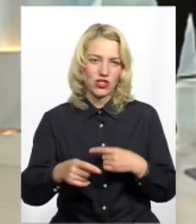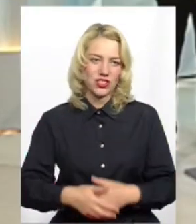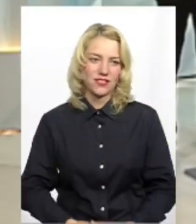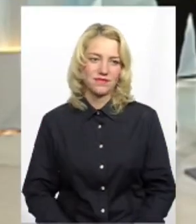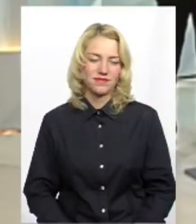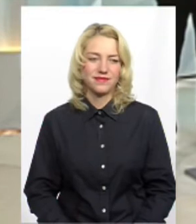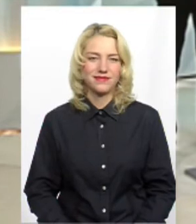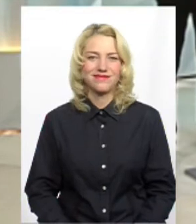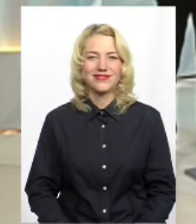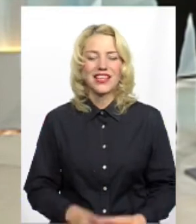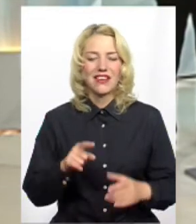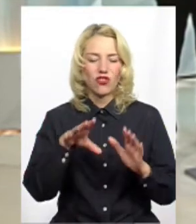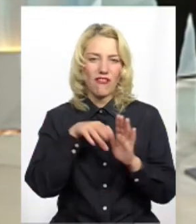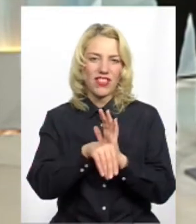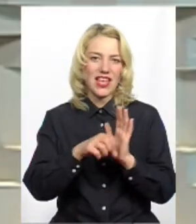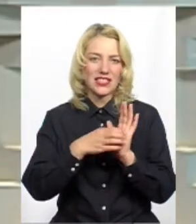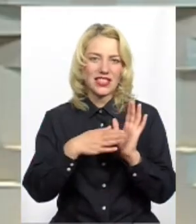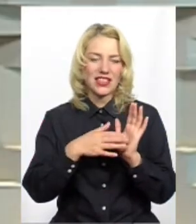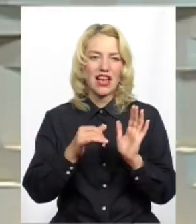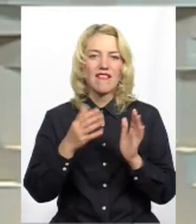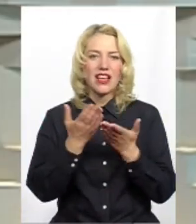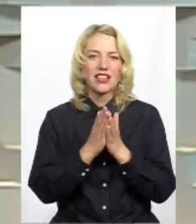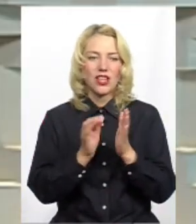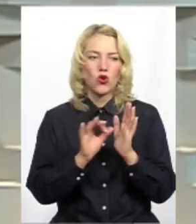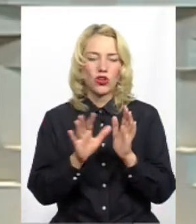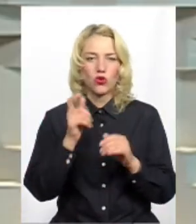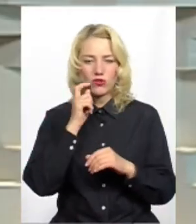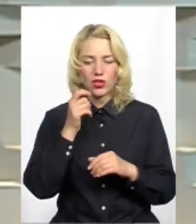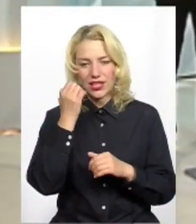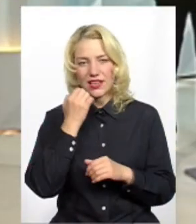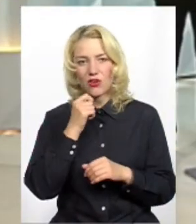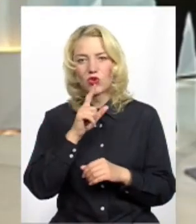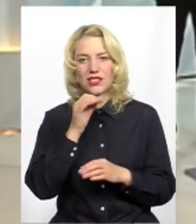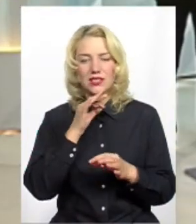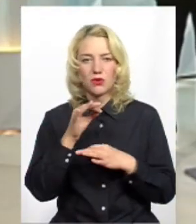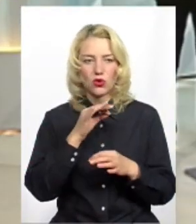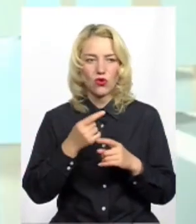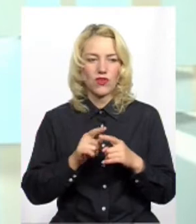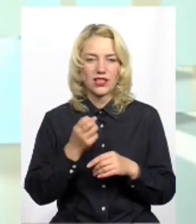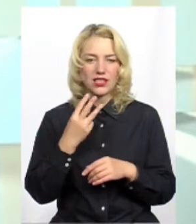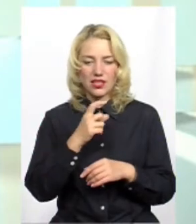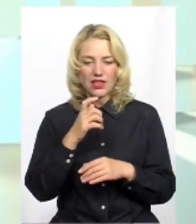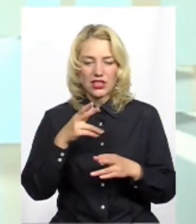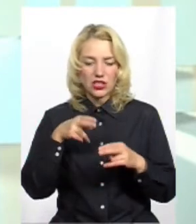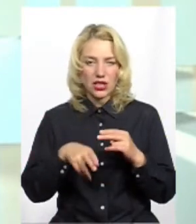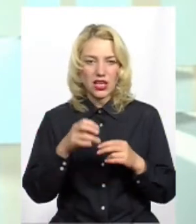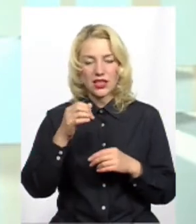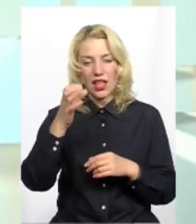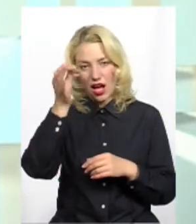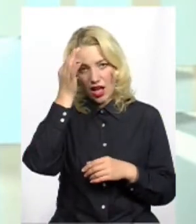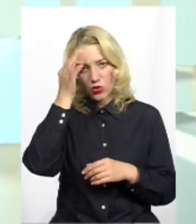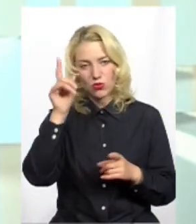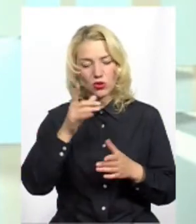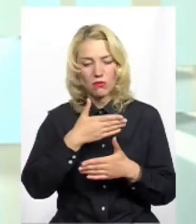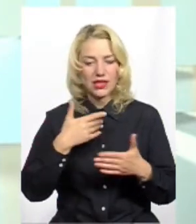Книги рекордів України. Я вам дякую за спілкування. Ці 13 хвилин вже добігли кінця. Слухачам і глядачам нагадую, ми